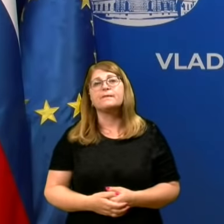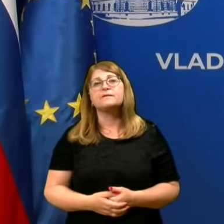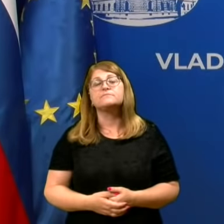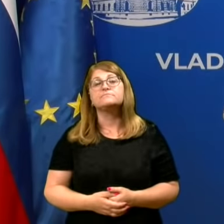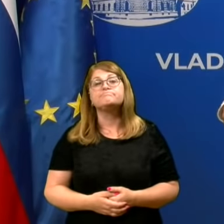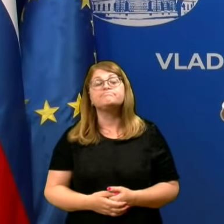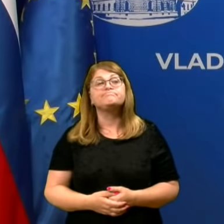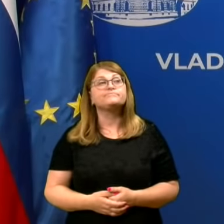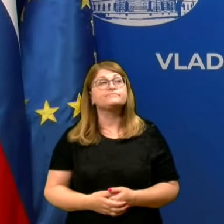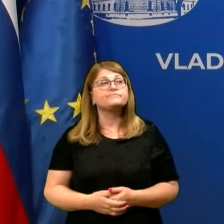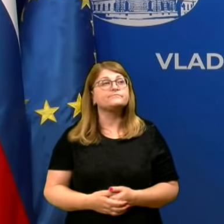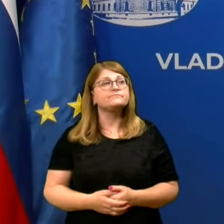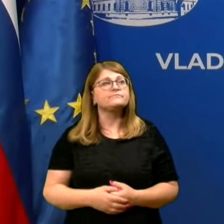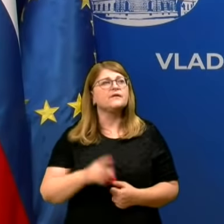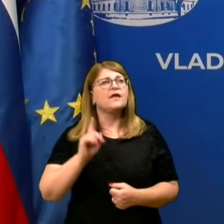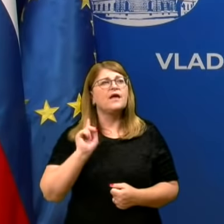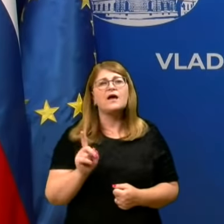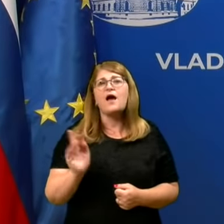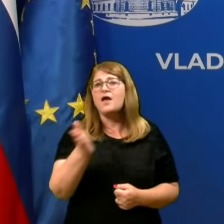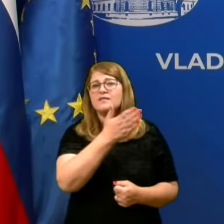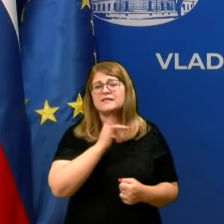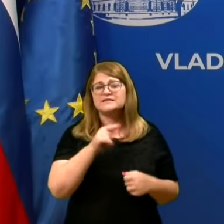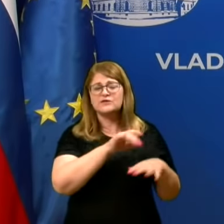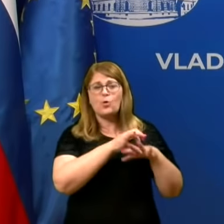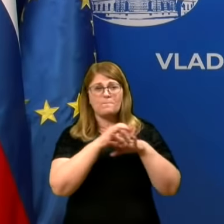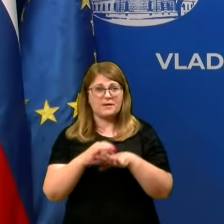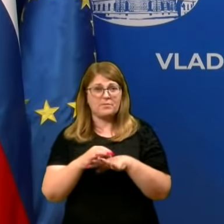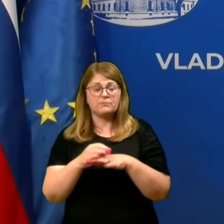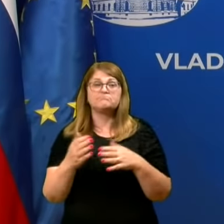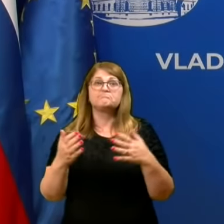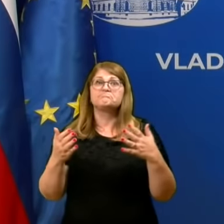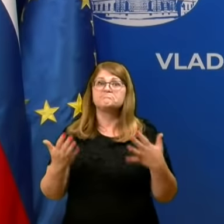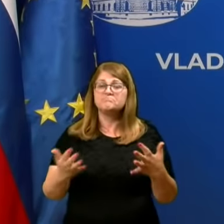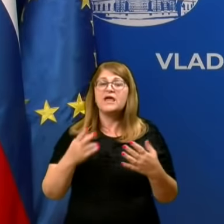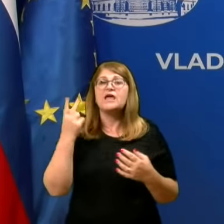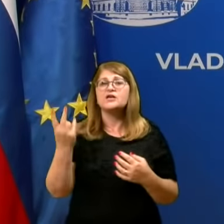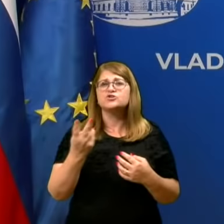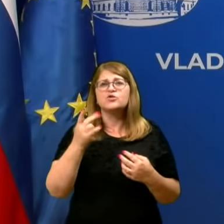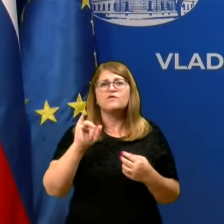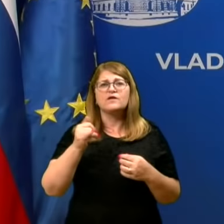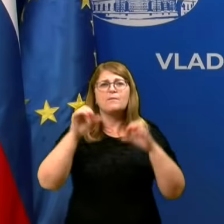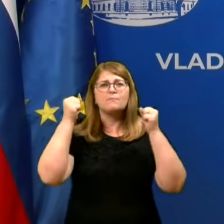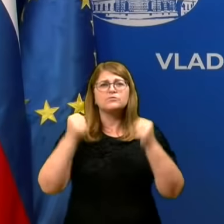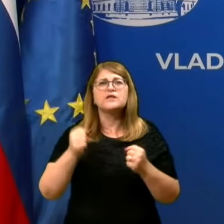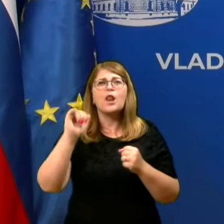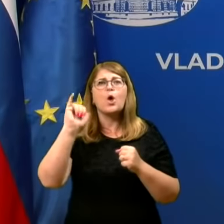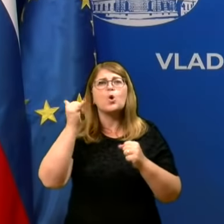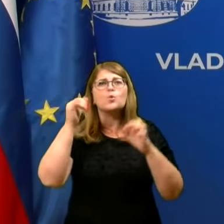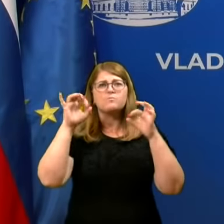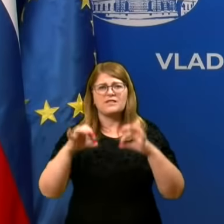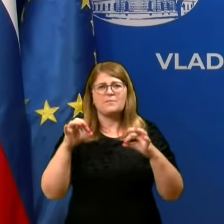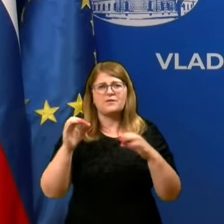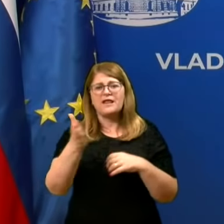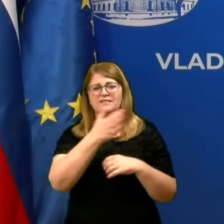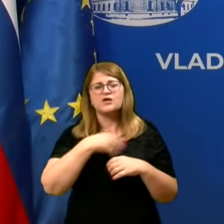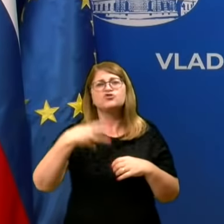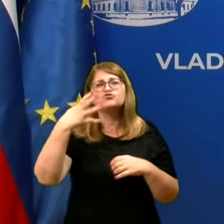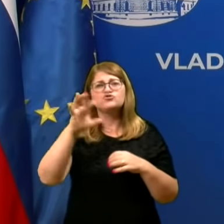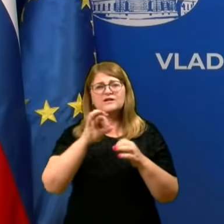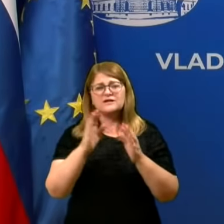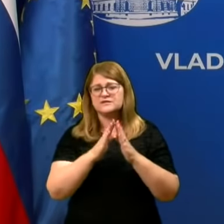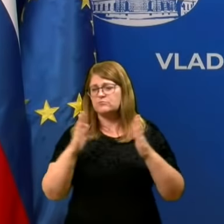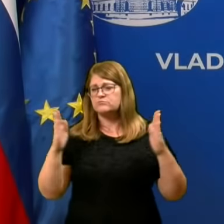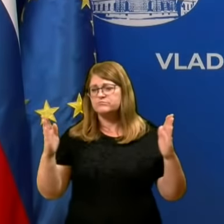Tudi pa naš slajd. Dokaj nas je vse to pripeljalo. Pripeljalo je, da je Slovenija porumenela. Naša 14-dnevna kumulativna